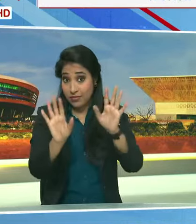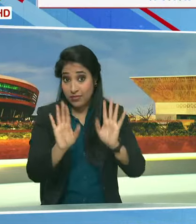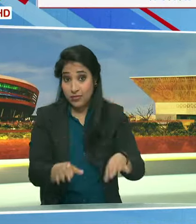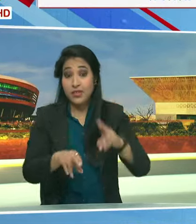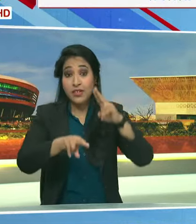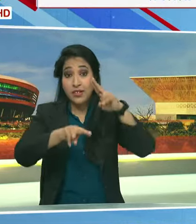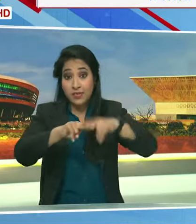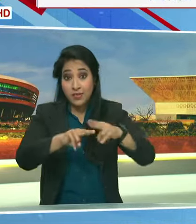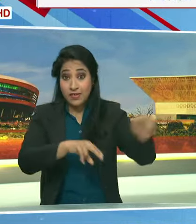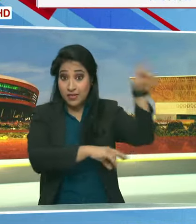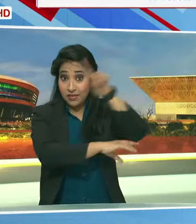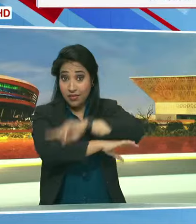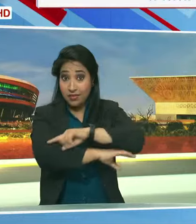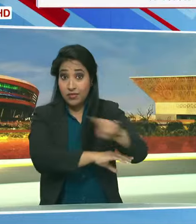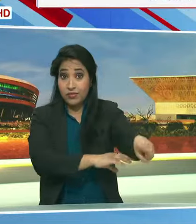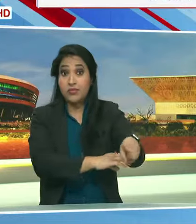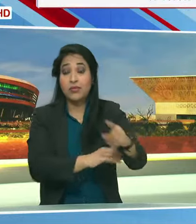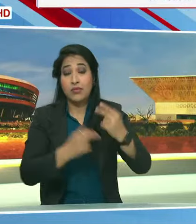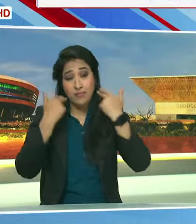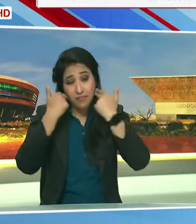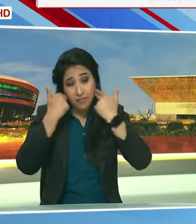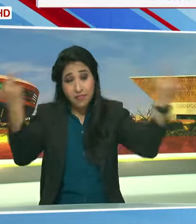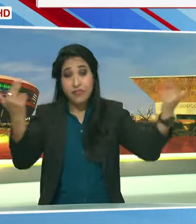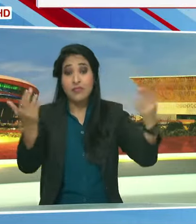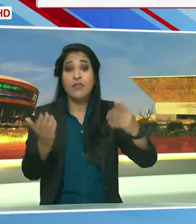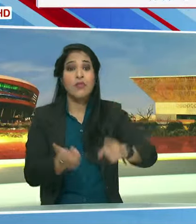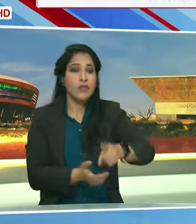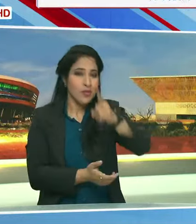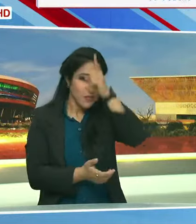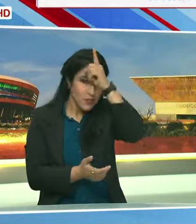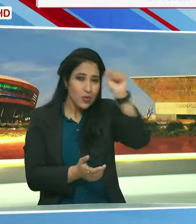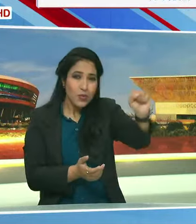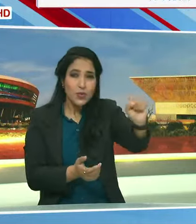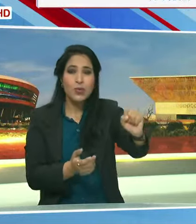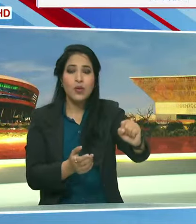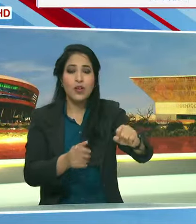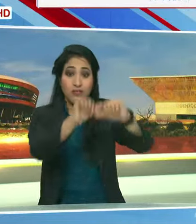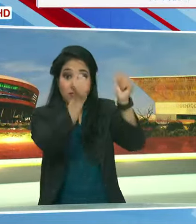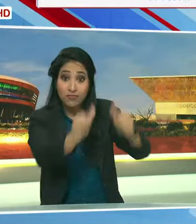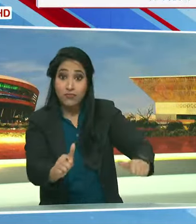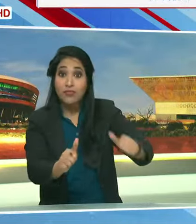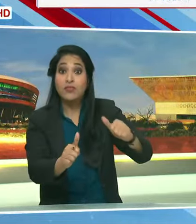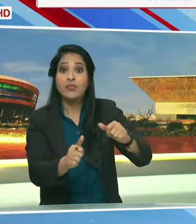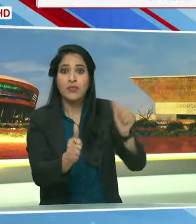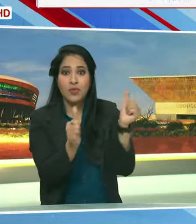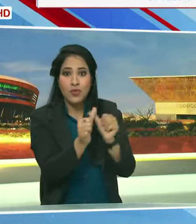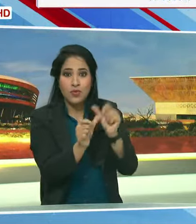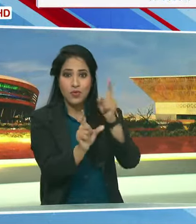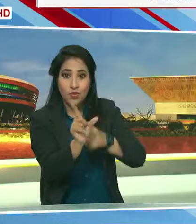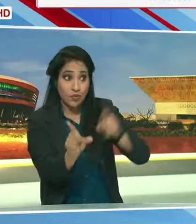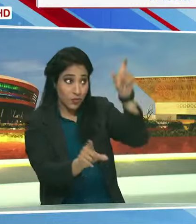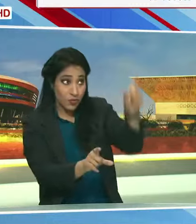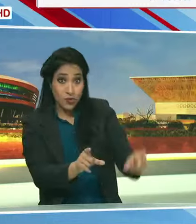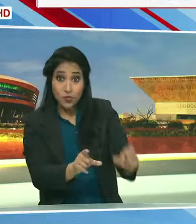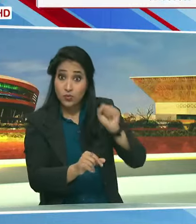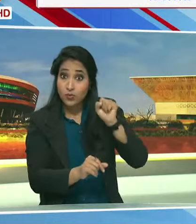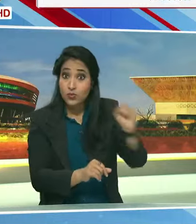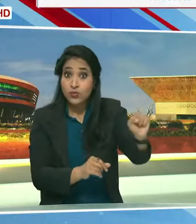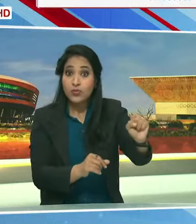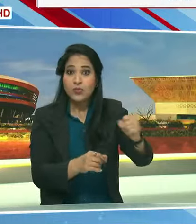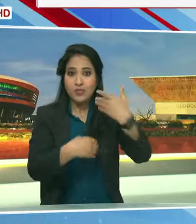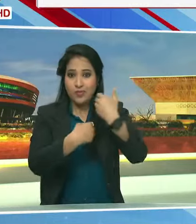कि शुक्रवार को प्रसिद मैसूरू के मोर्तिकार अरुन योगी राजद्वारा